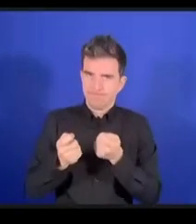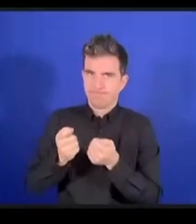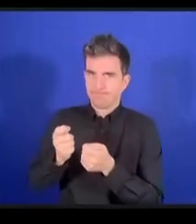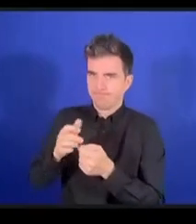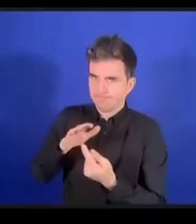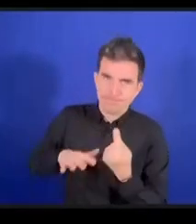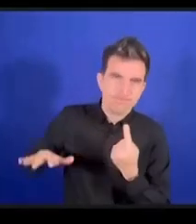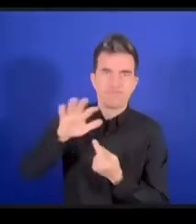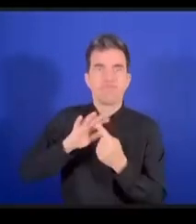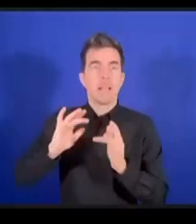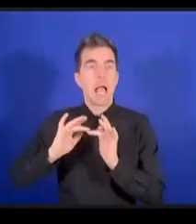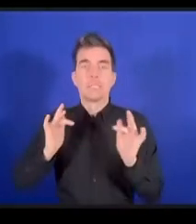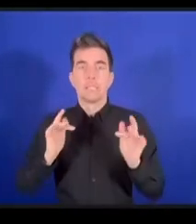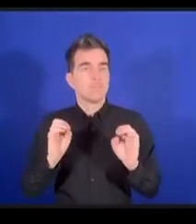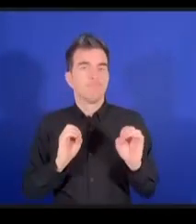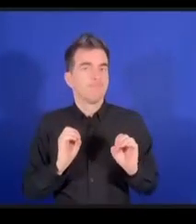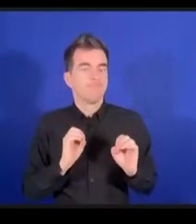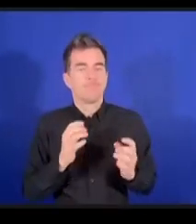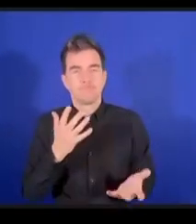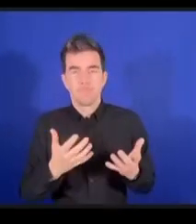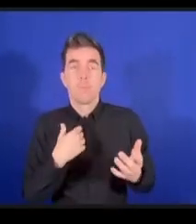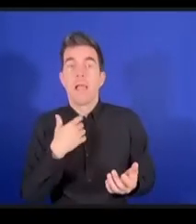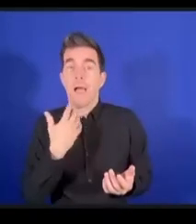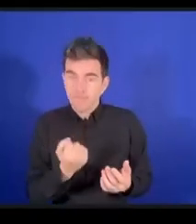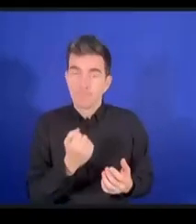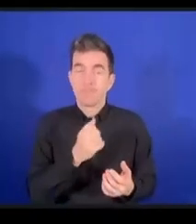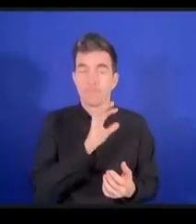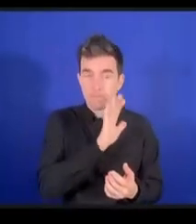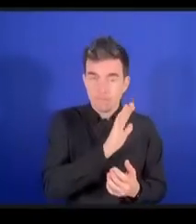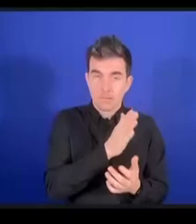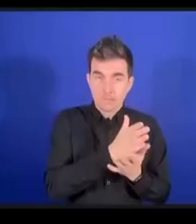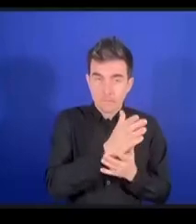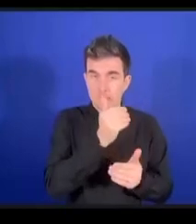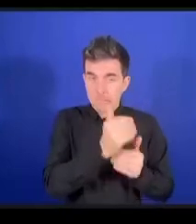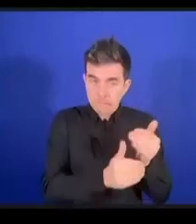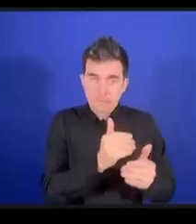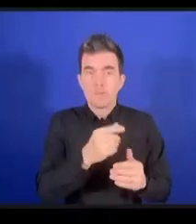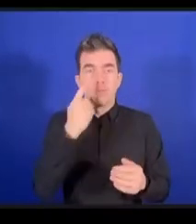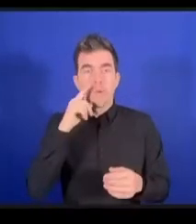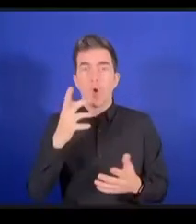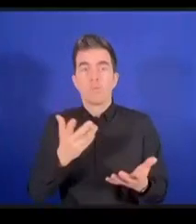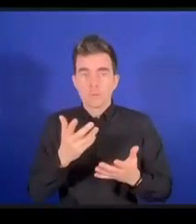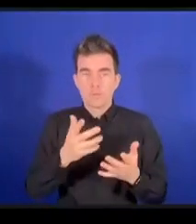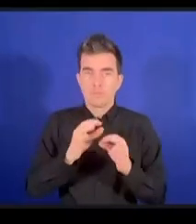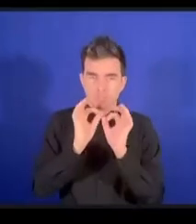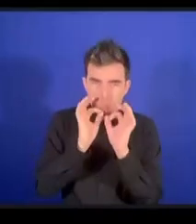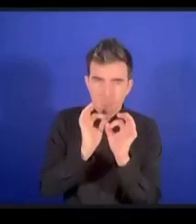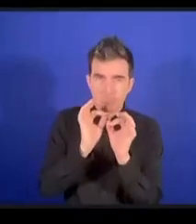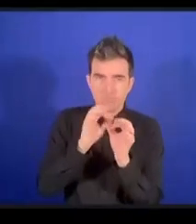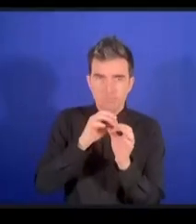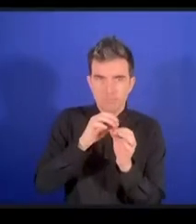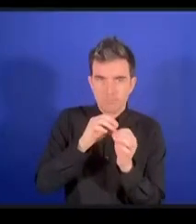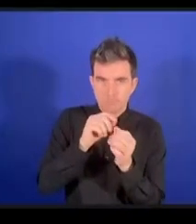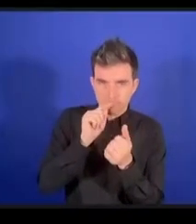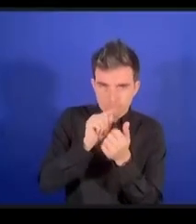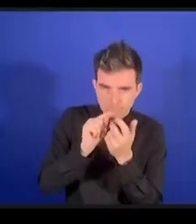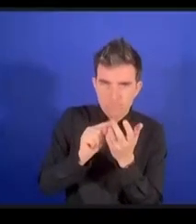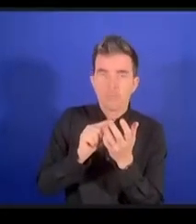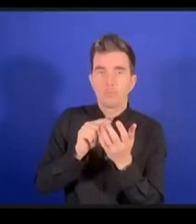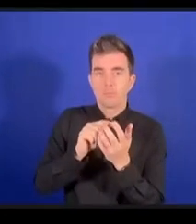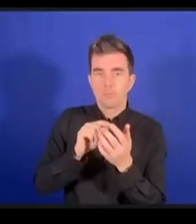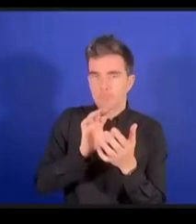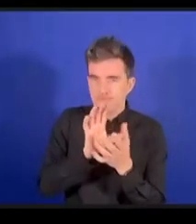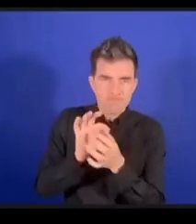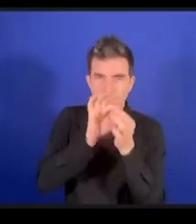identifiants uniques, les DNS, à l'ICAN, nous avons les